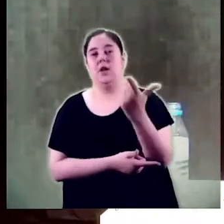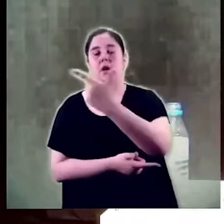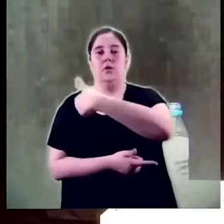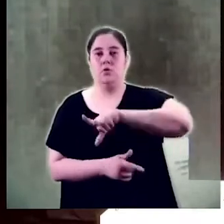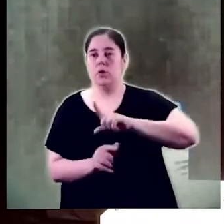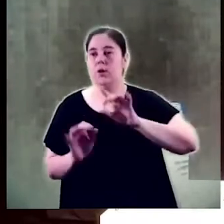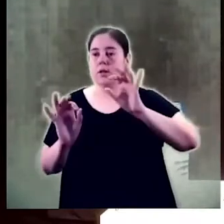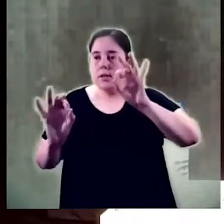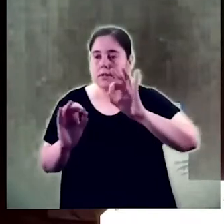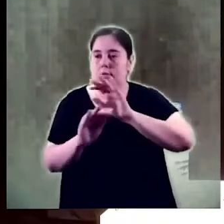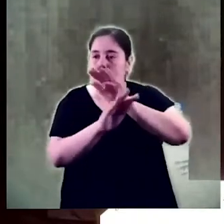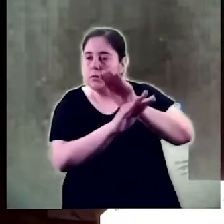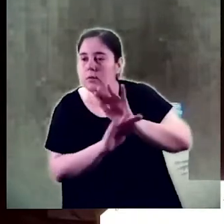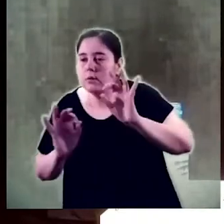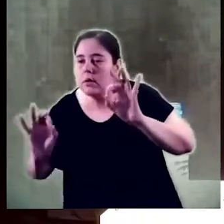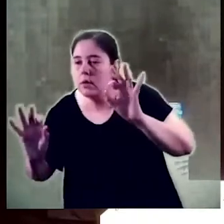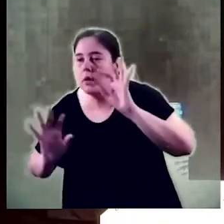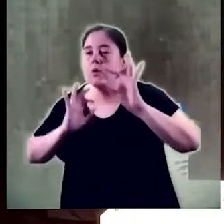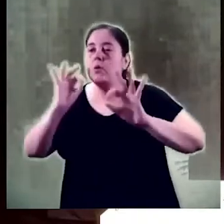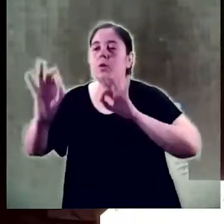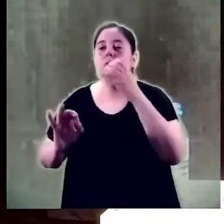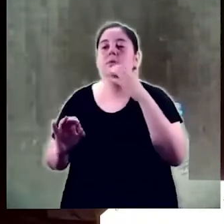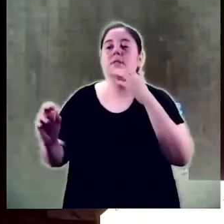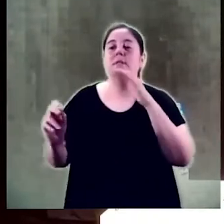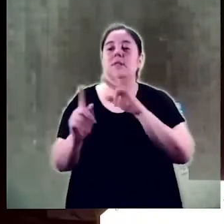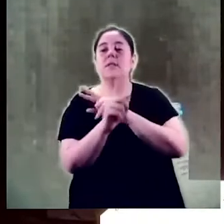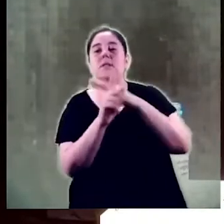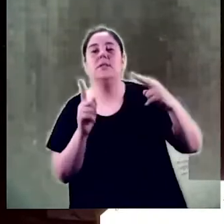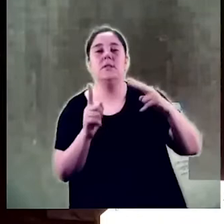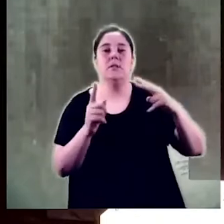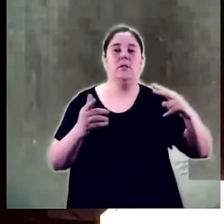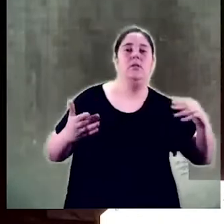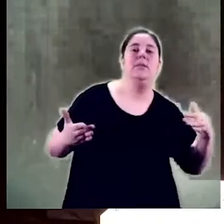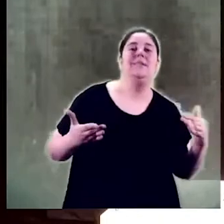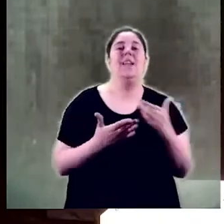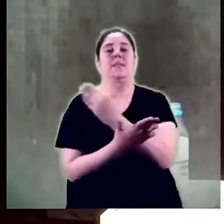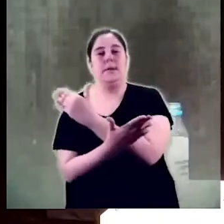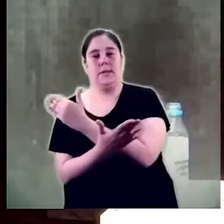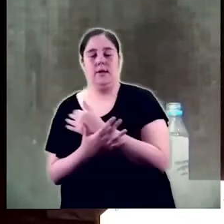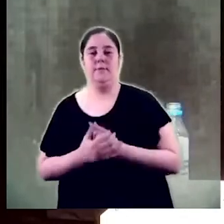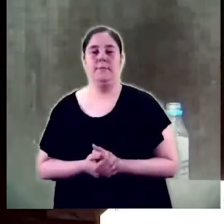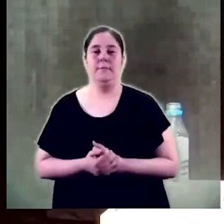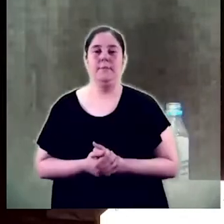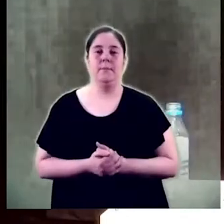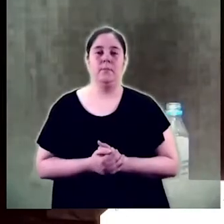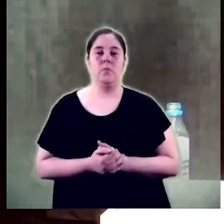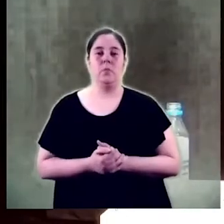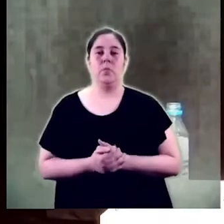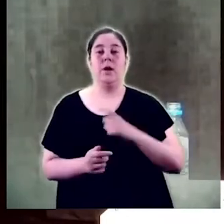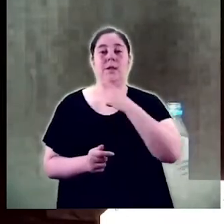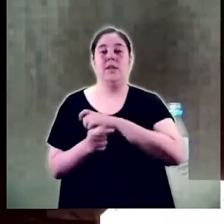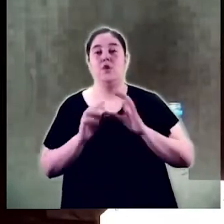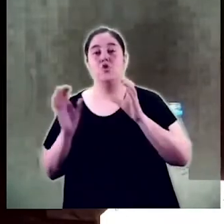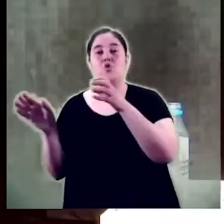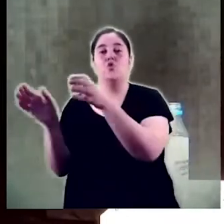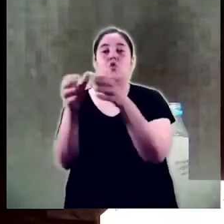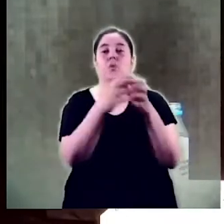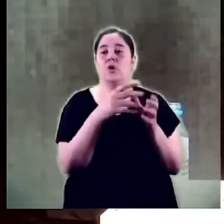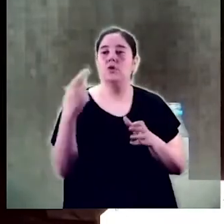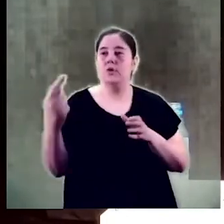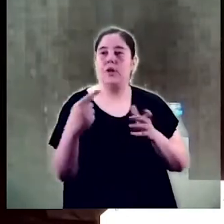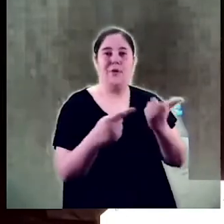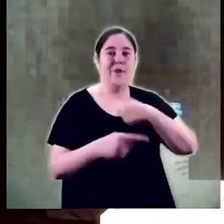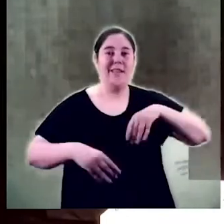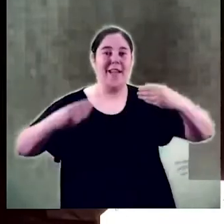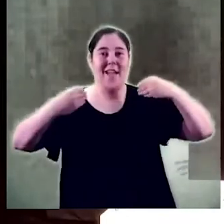de reaixir a prioritzar aquests paràmetres transversals i crec que a totes i a cadascuna de les comissions estem